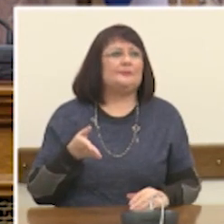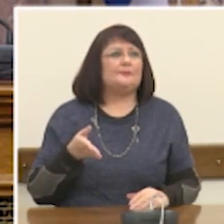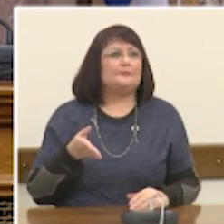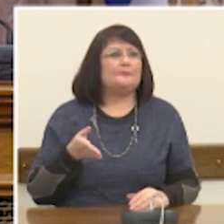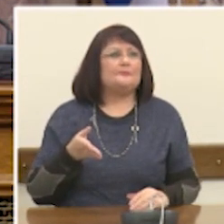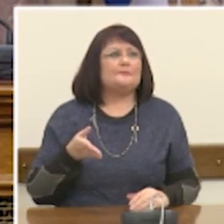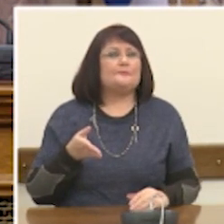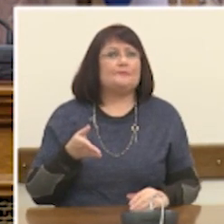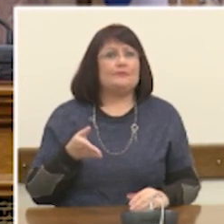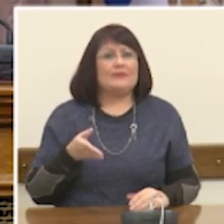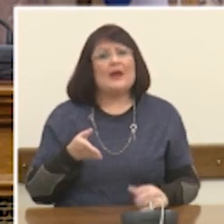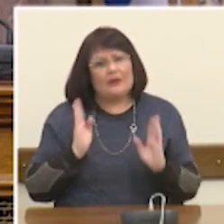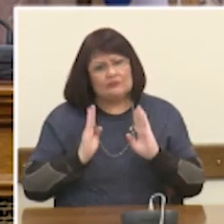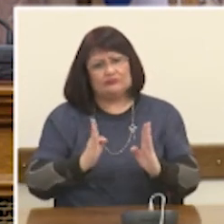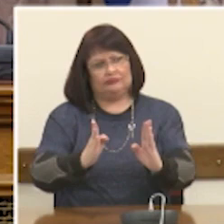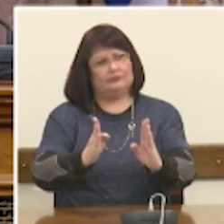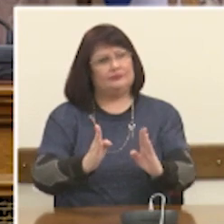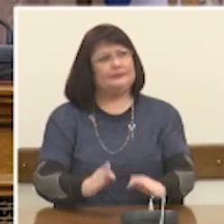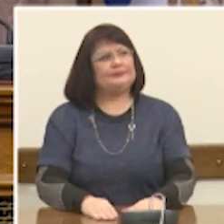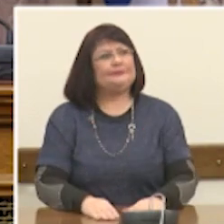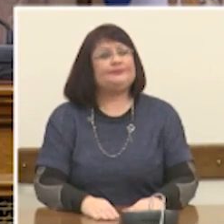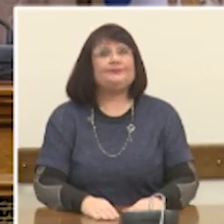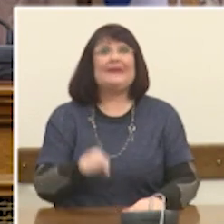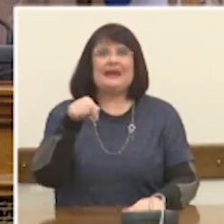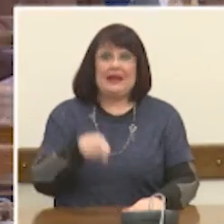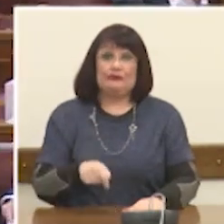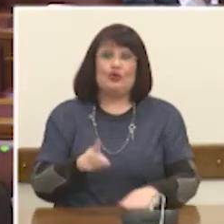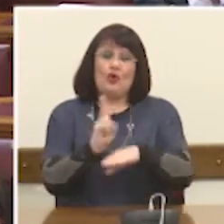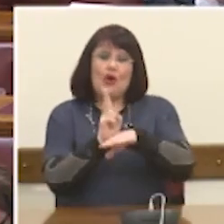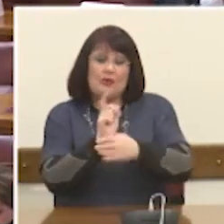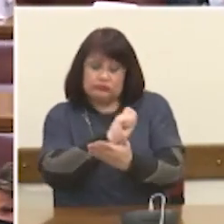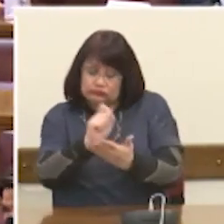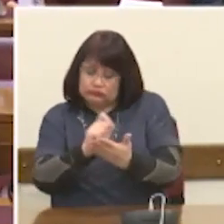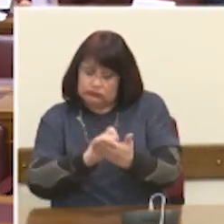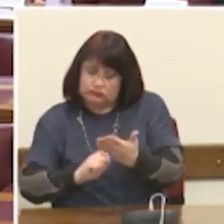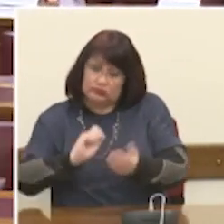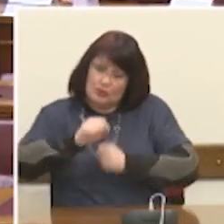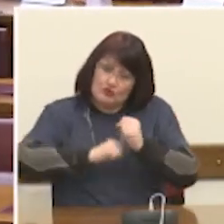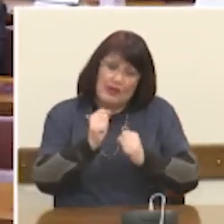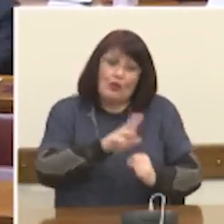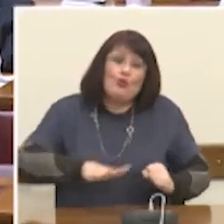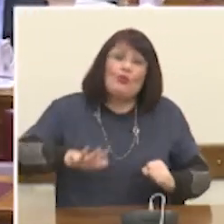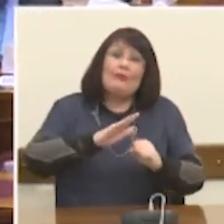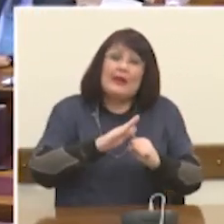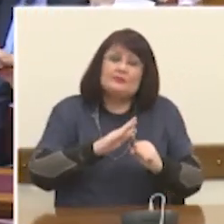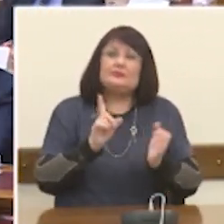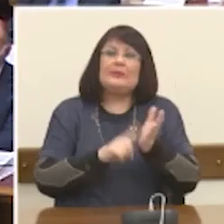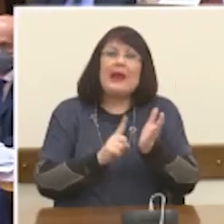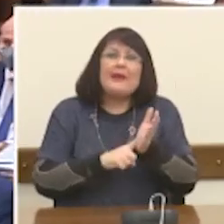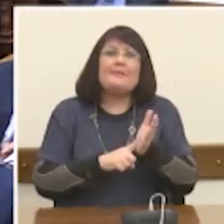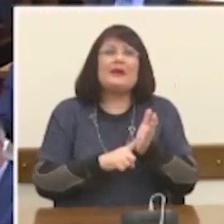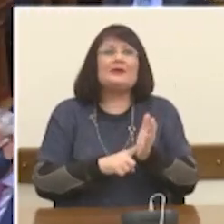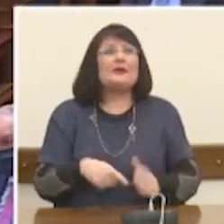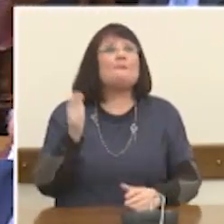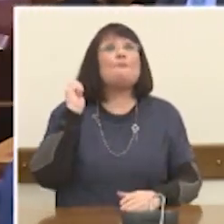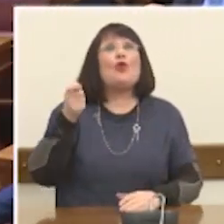σε αυτή την κατεύθυνση. Γι' αυτό και αυτή η χαρτογράφηση, την οποία επιχειρούμε, οφείλει να δίνει στους πολιτικούς, αυτούς